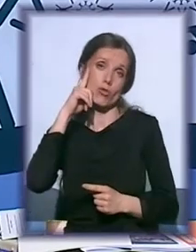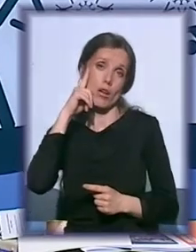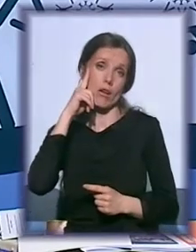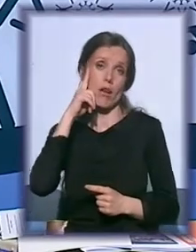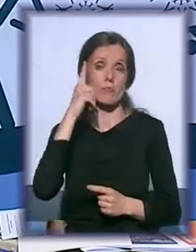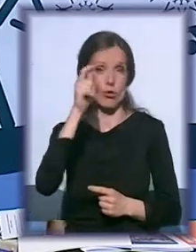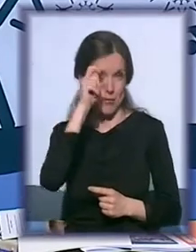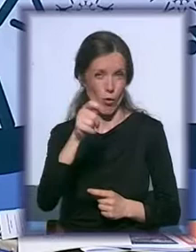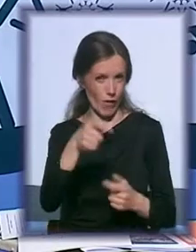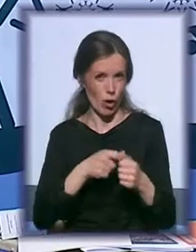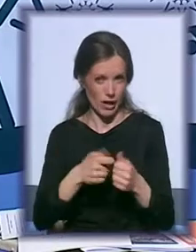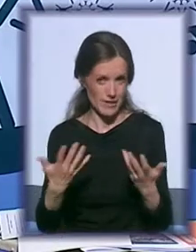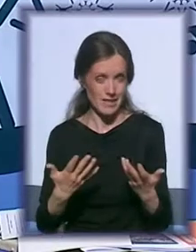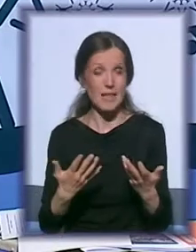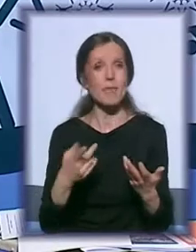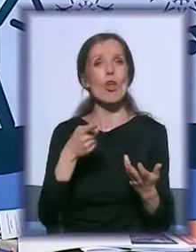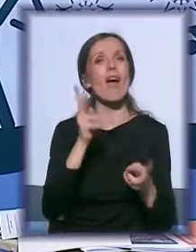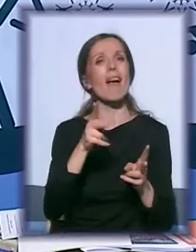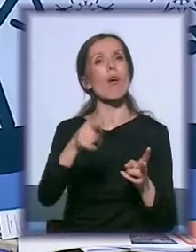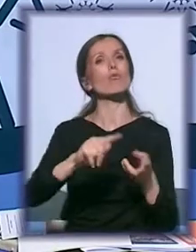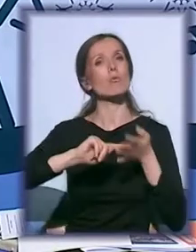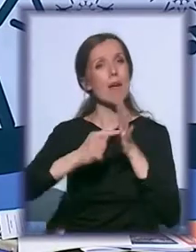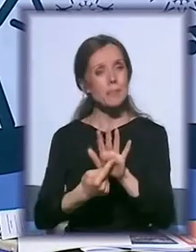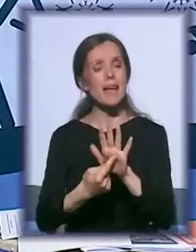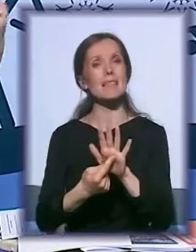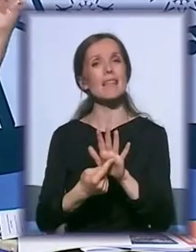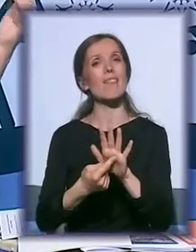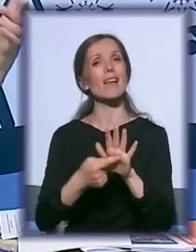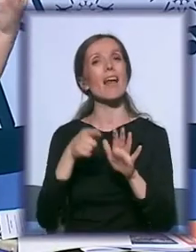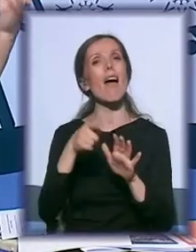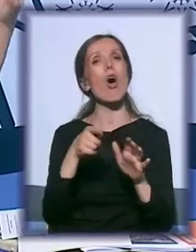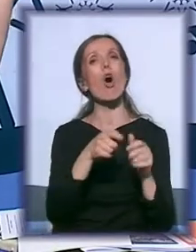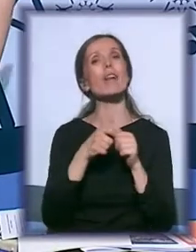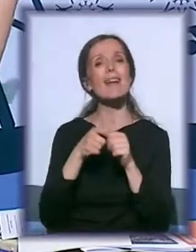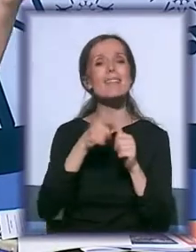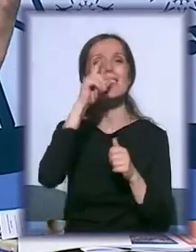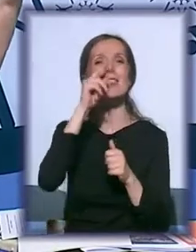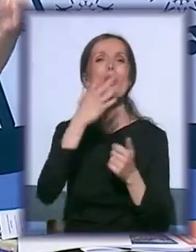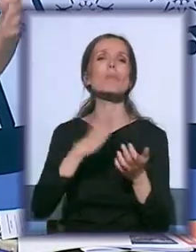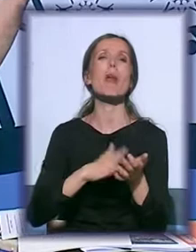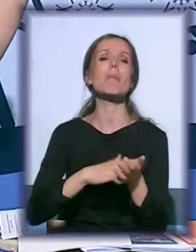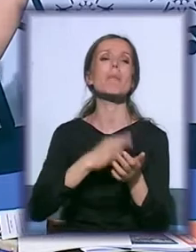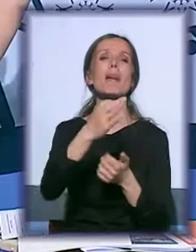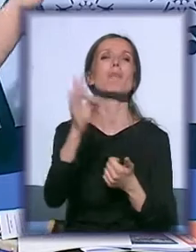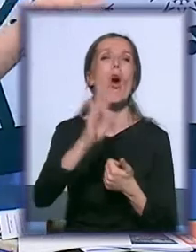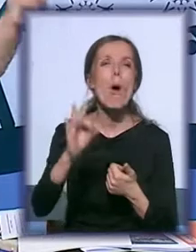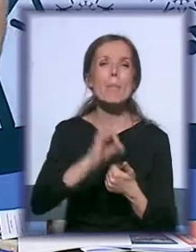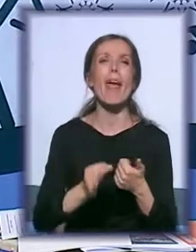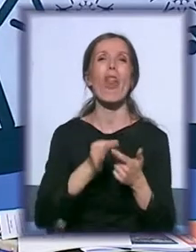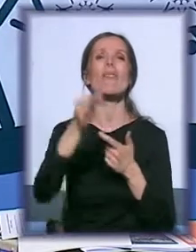organizacije, to je način na koji su se sada predstavile organizacije iz opština kao što su Obrenova,